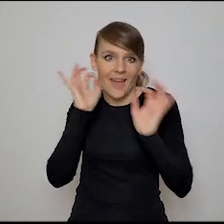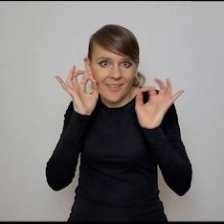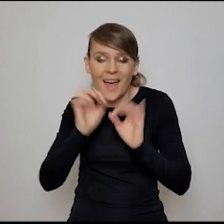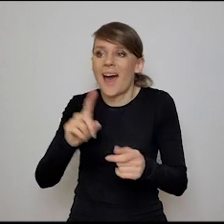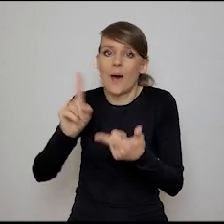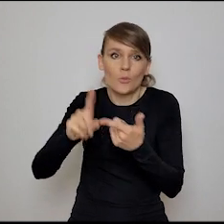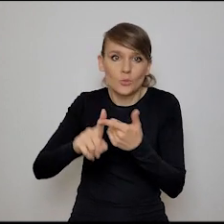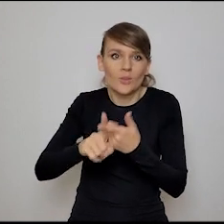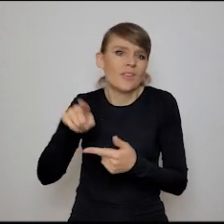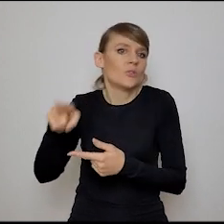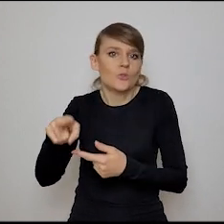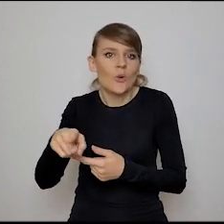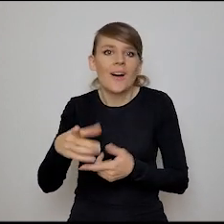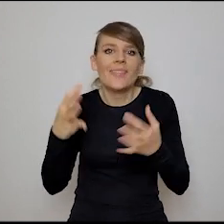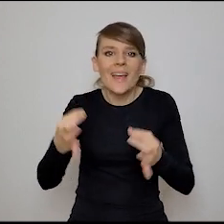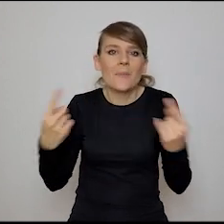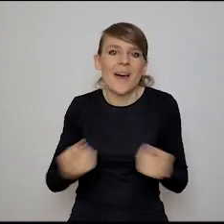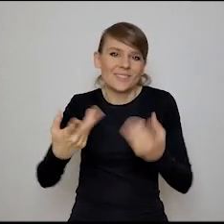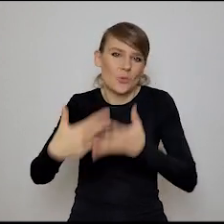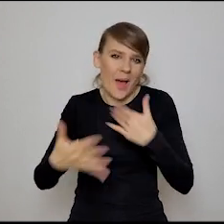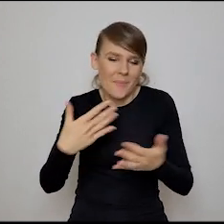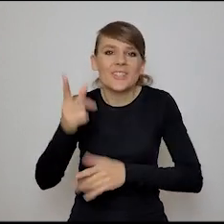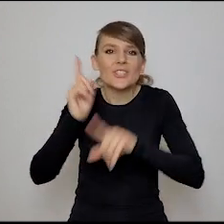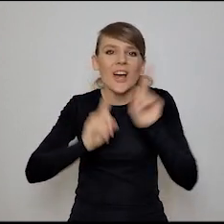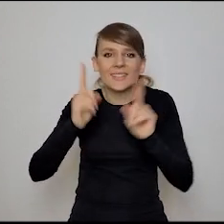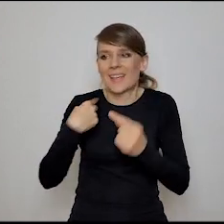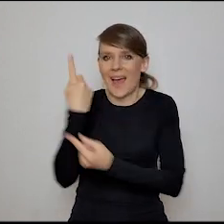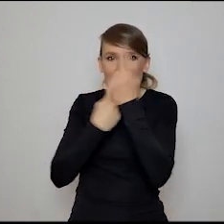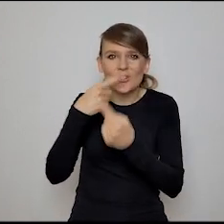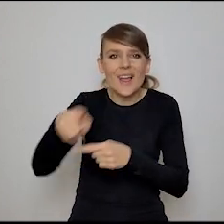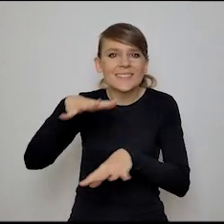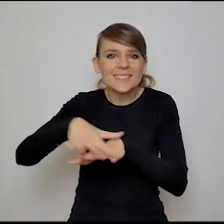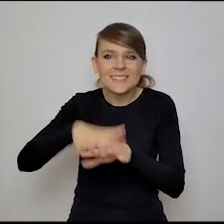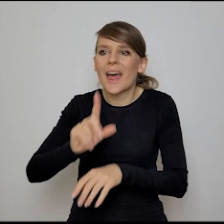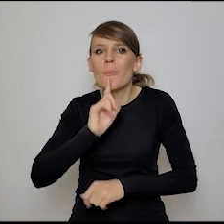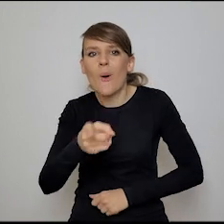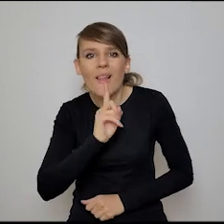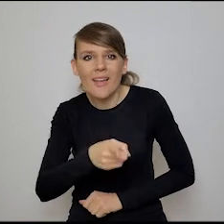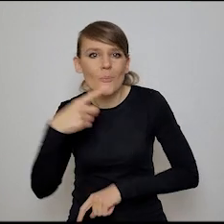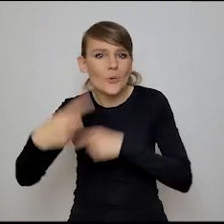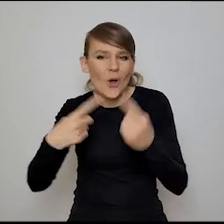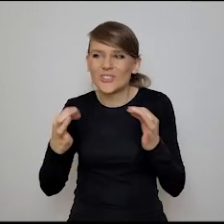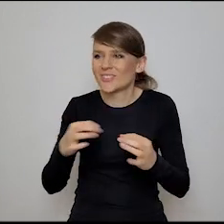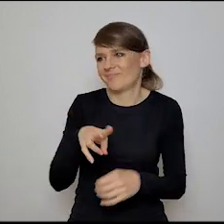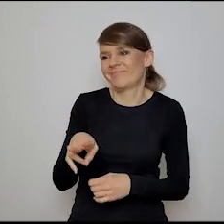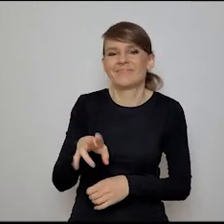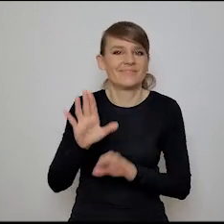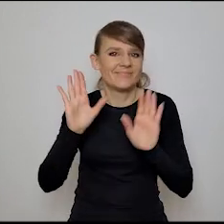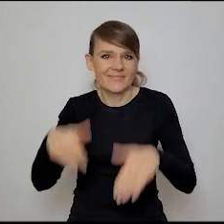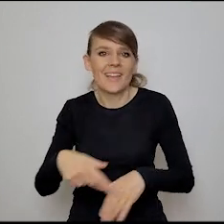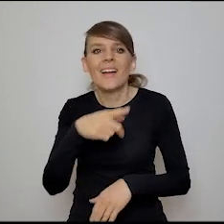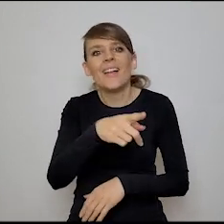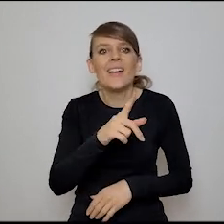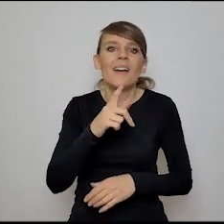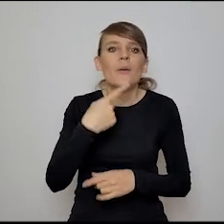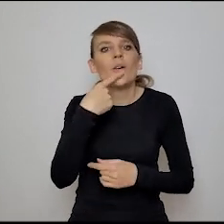drugie, to jest oczywiście taki ten słabawy dzisiaj marketing. Ja czasami sobie myślę o tych systemach rekomendacyjnych produktów. Dzisiaj to jest, wiesz, ślepe. No to, że ty